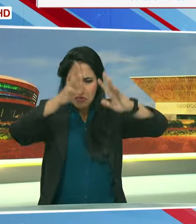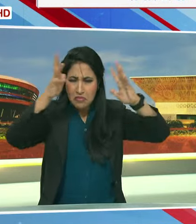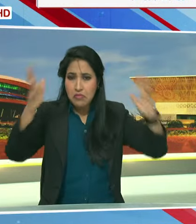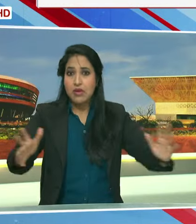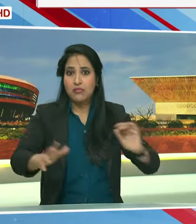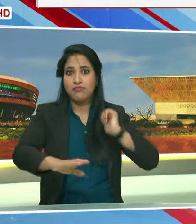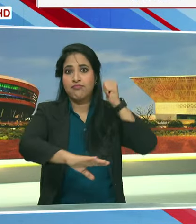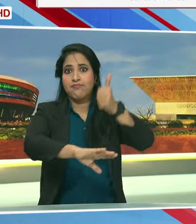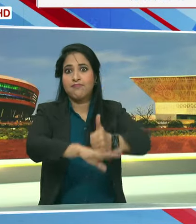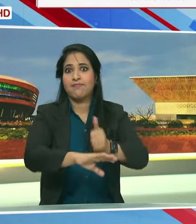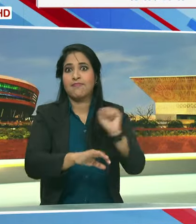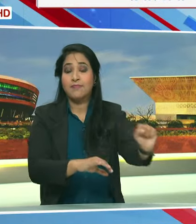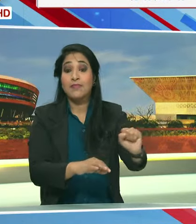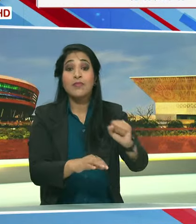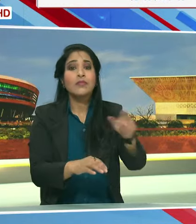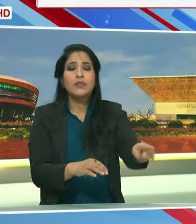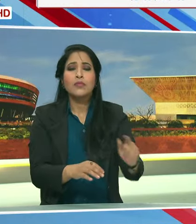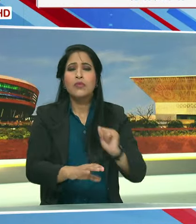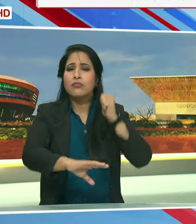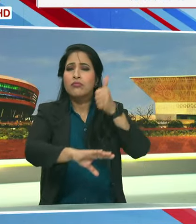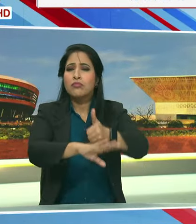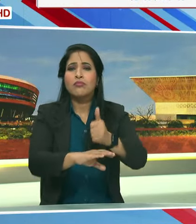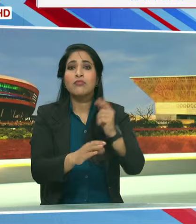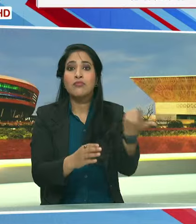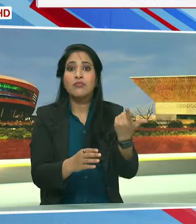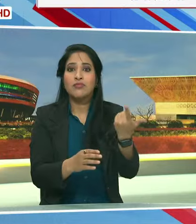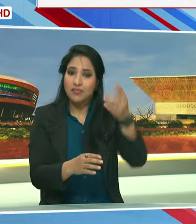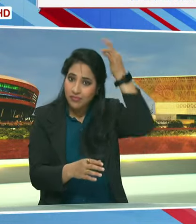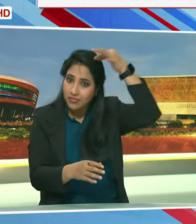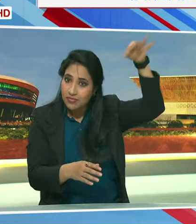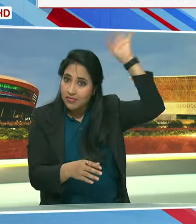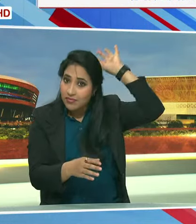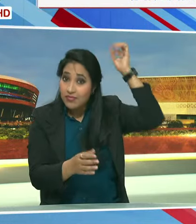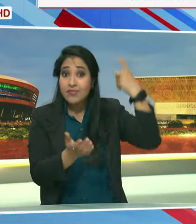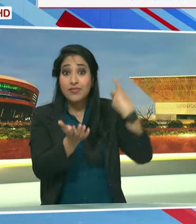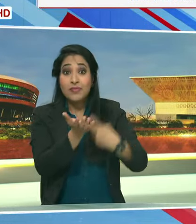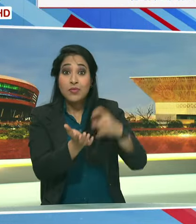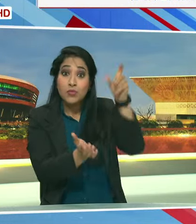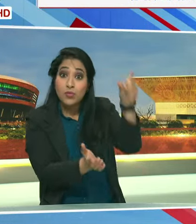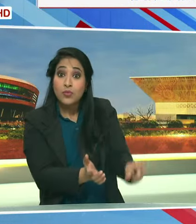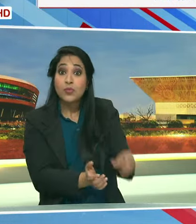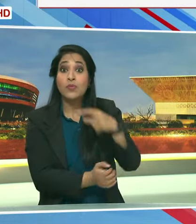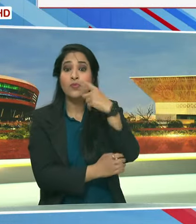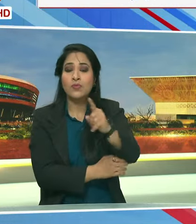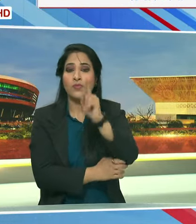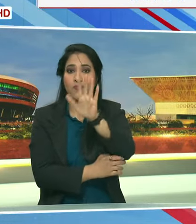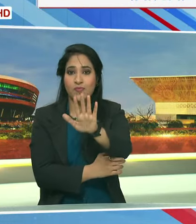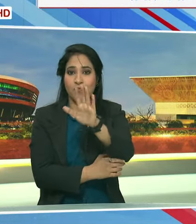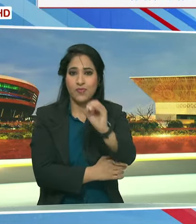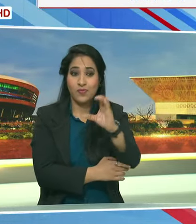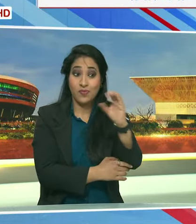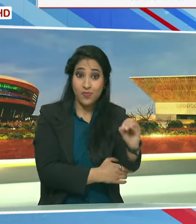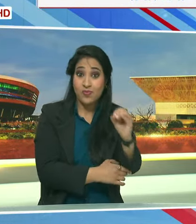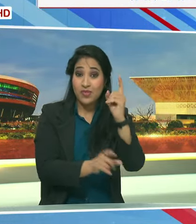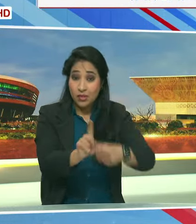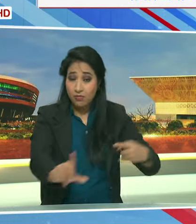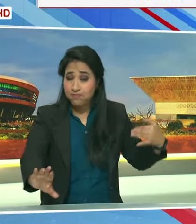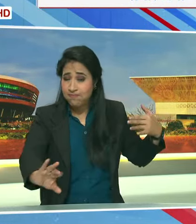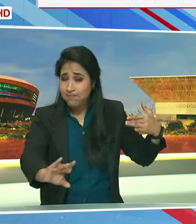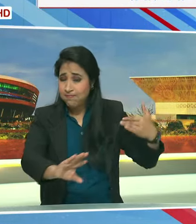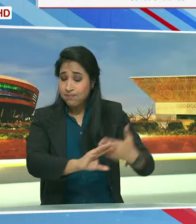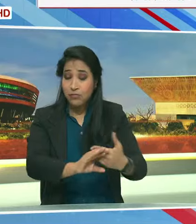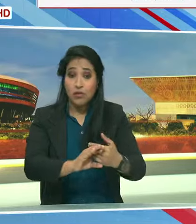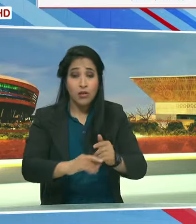प्रतिष्ठा है प्रान प्रतिष्ठा पर सादवीर तंभरा ने कहा कि 500 साल के संघर्ष के